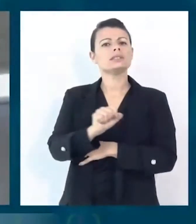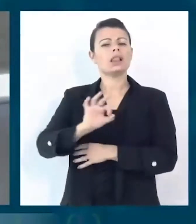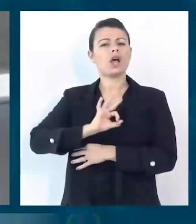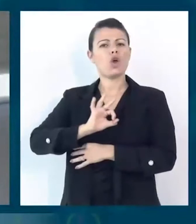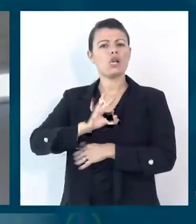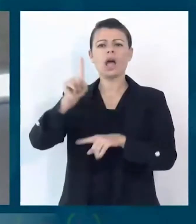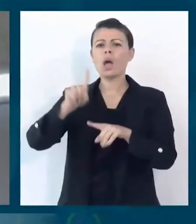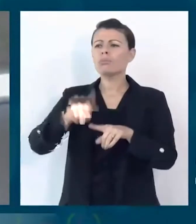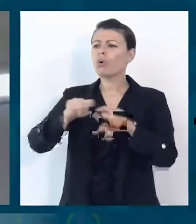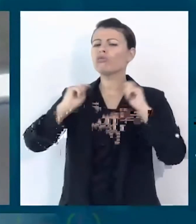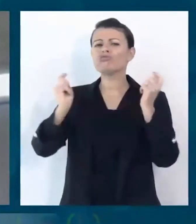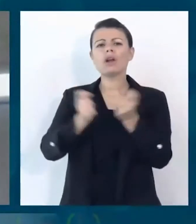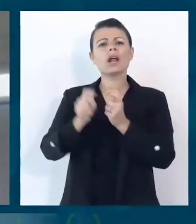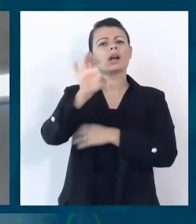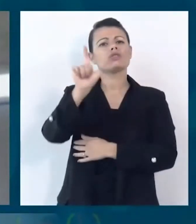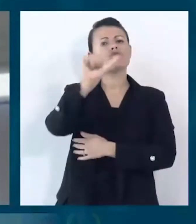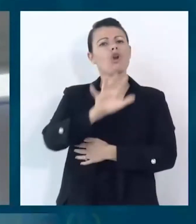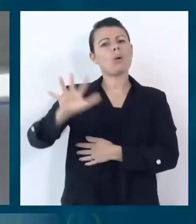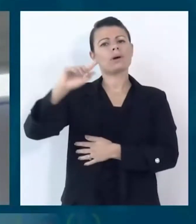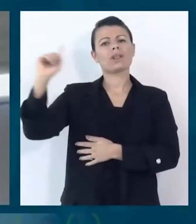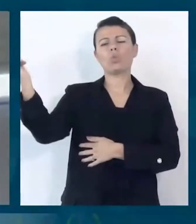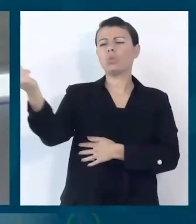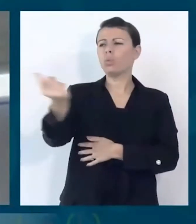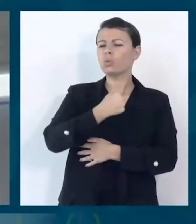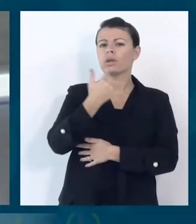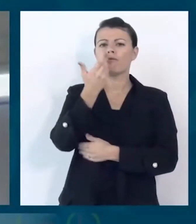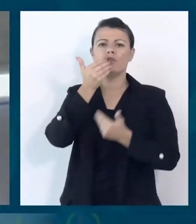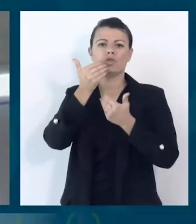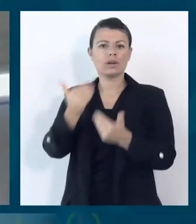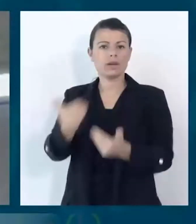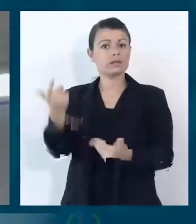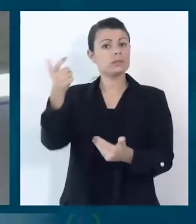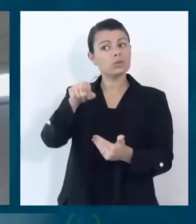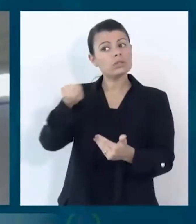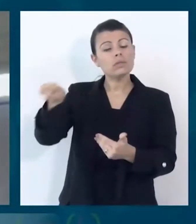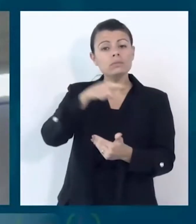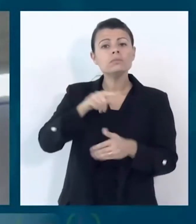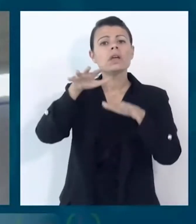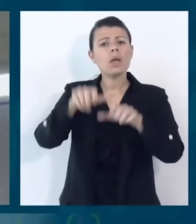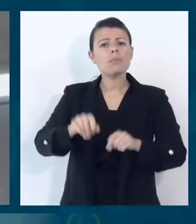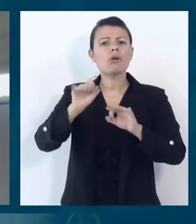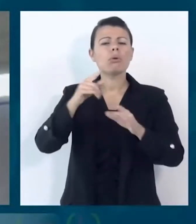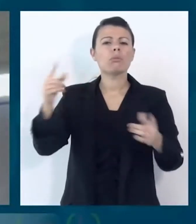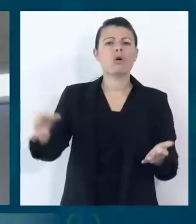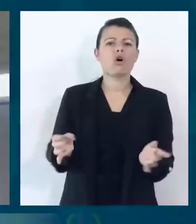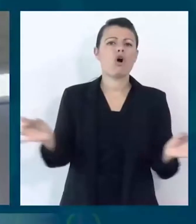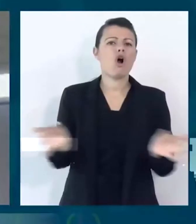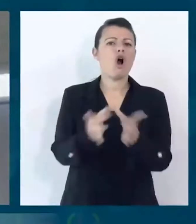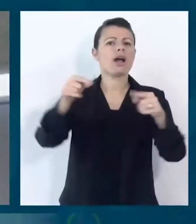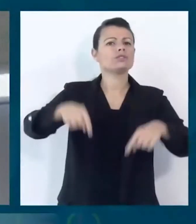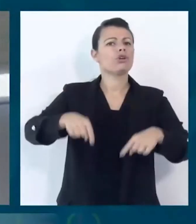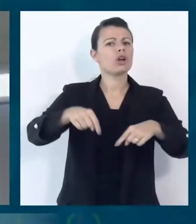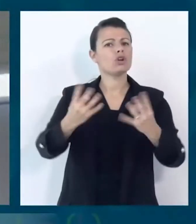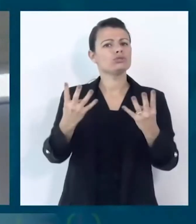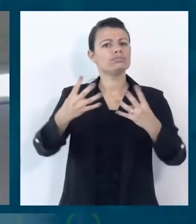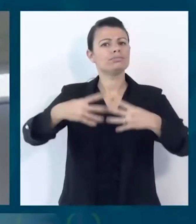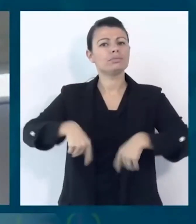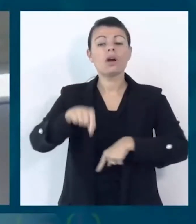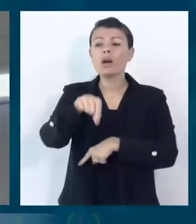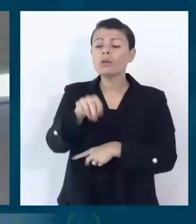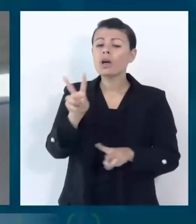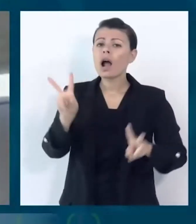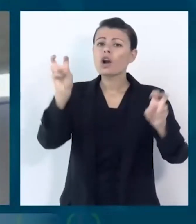regione Lombardia che hanno contribuito all'organizzazione di questo evento, che è dedicato al tema dell'inclusione